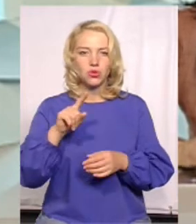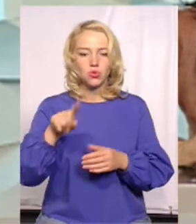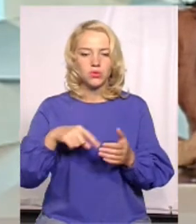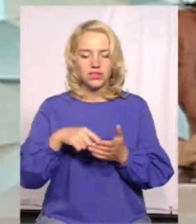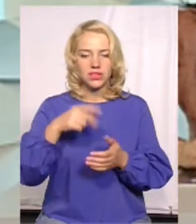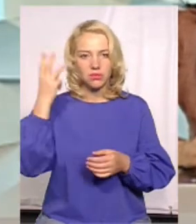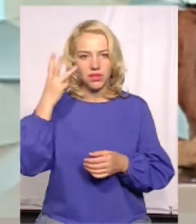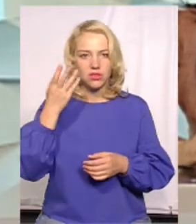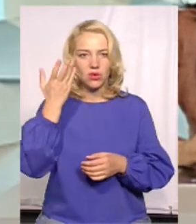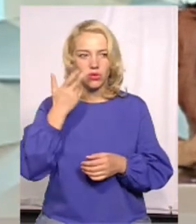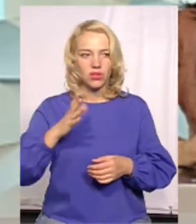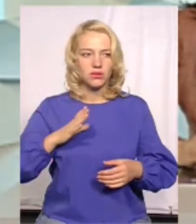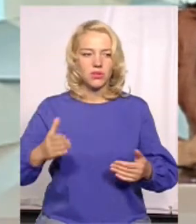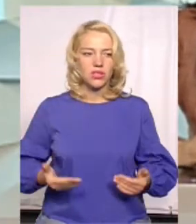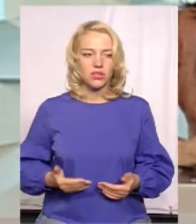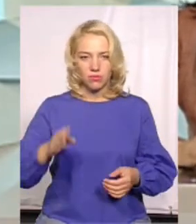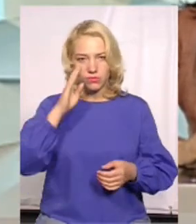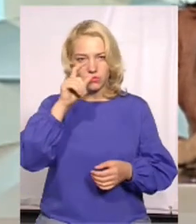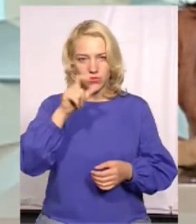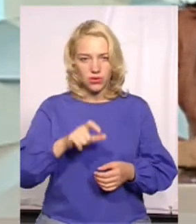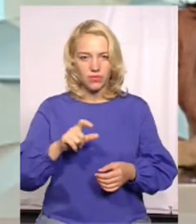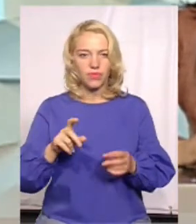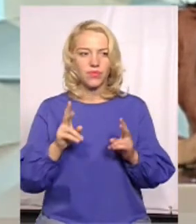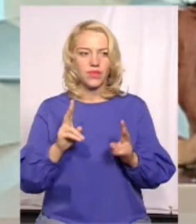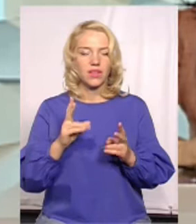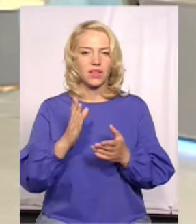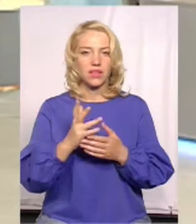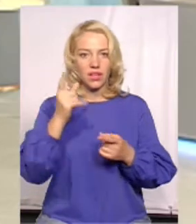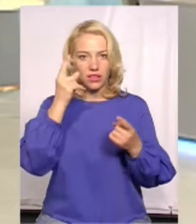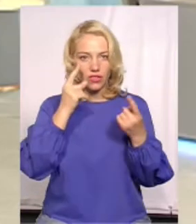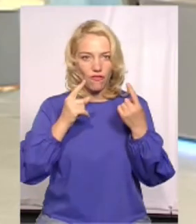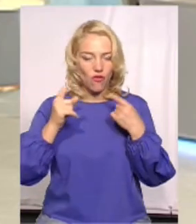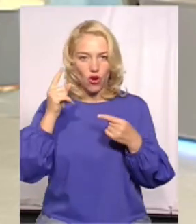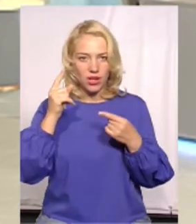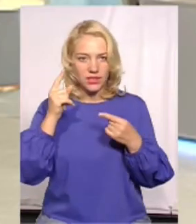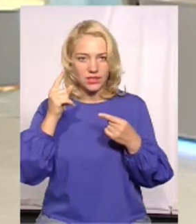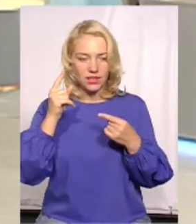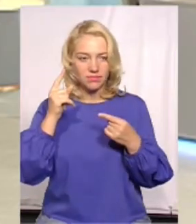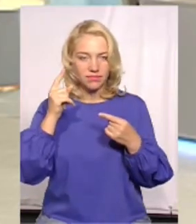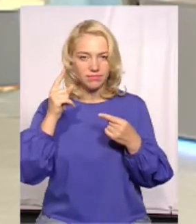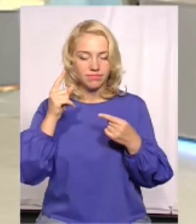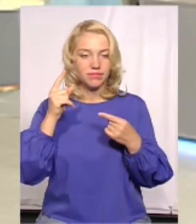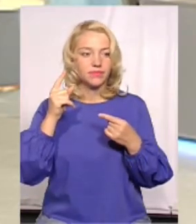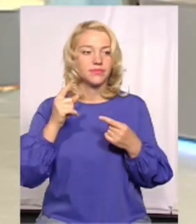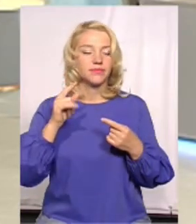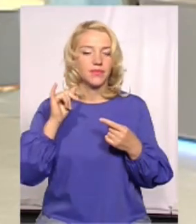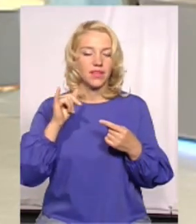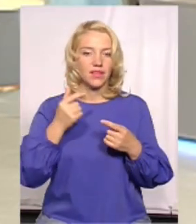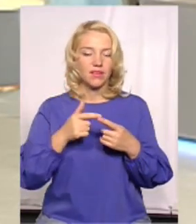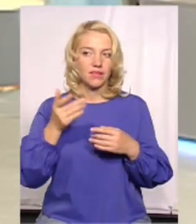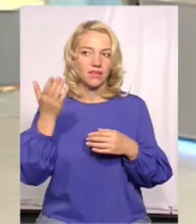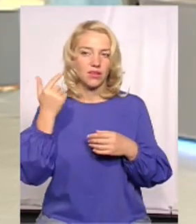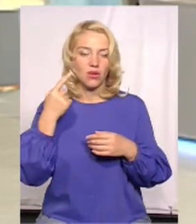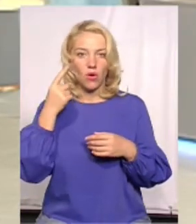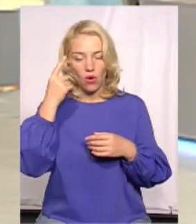Хмельницькому колись мешкав Лейбовіць, який є одним з творцем. Десять мешкав тут. Десять років. так. І тоді це було